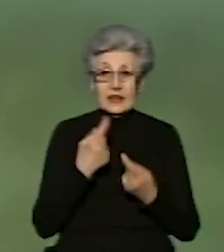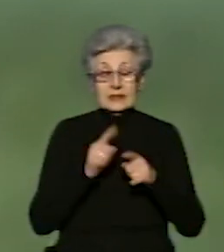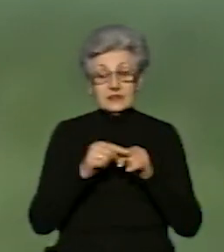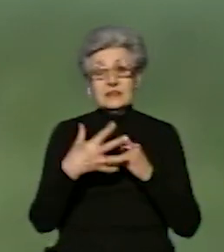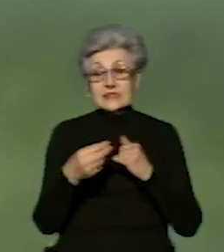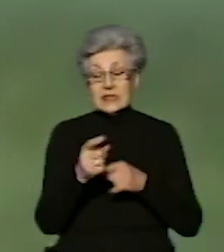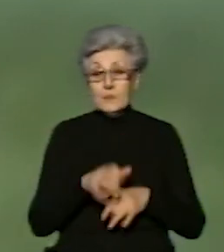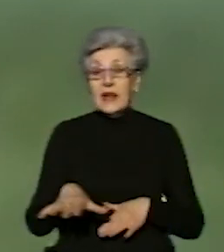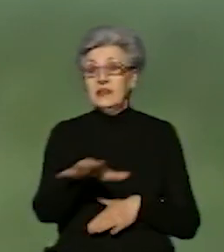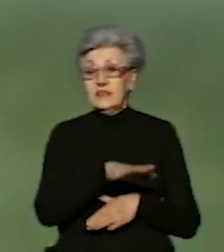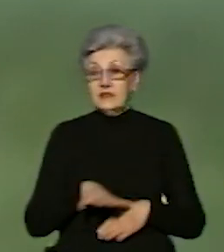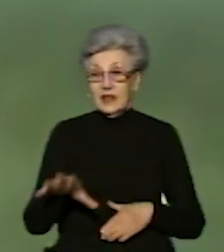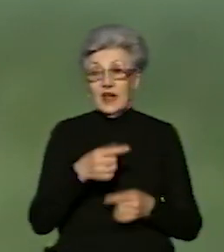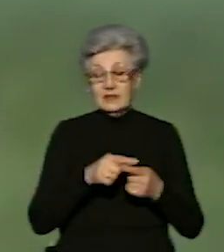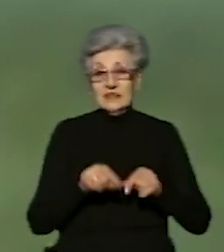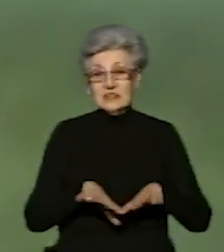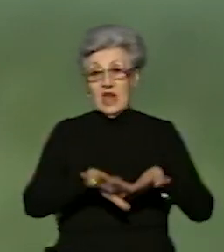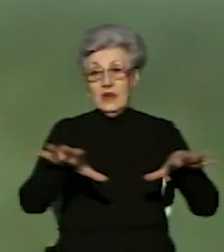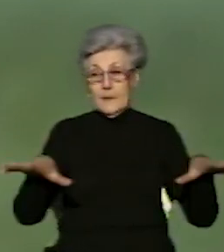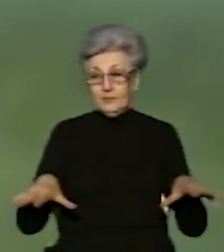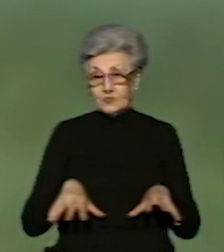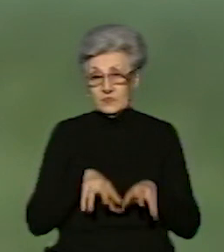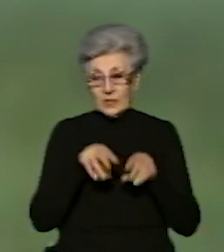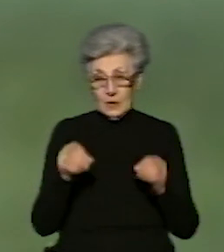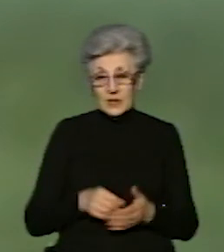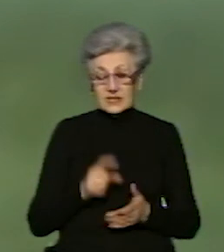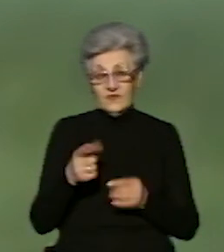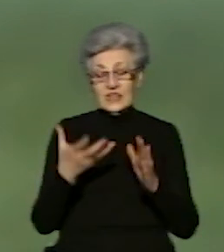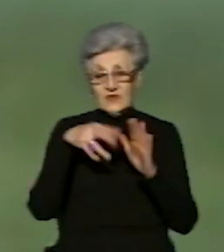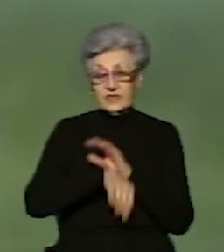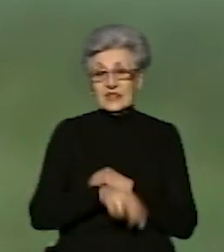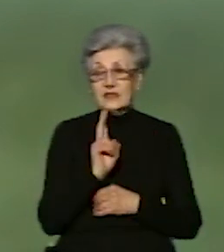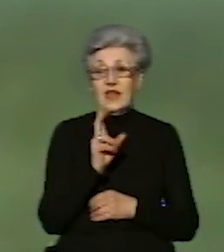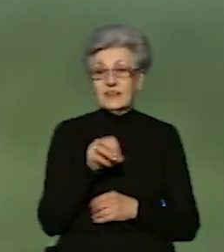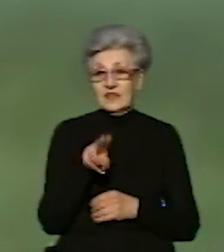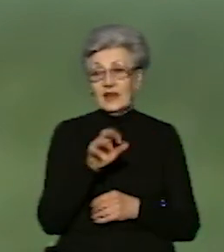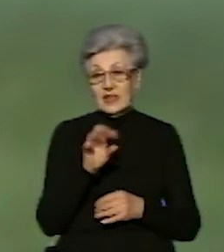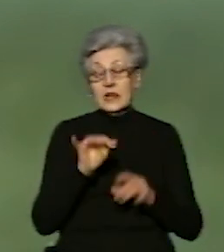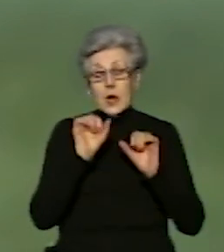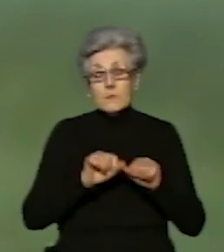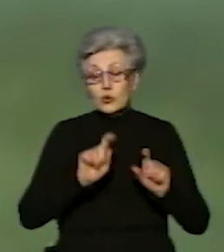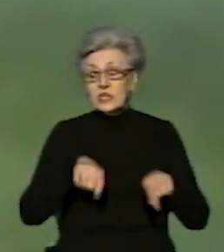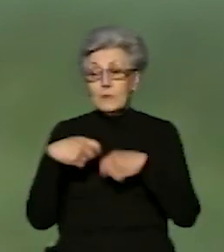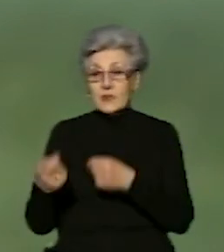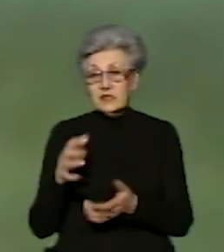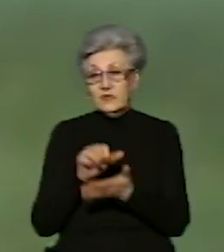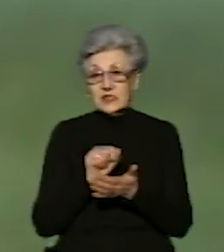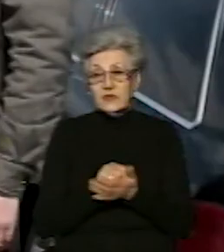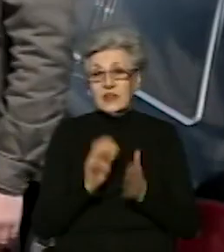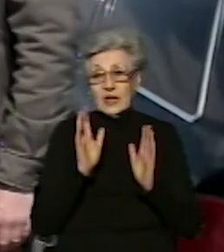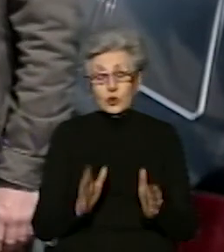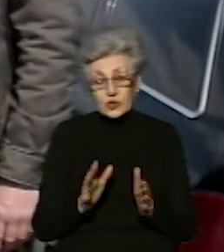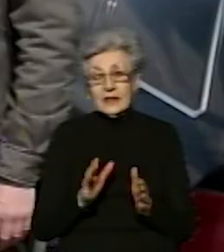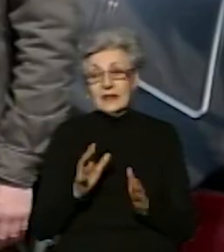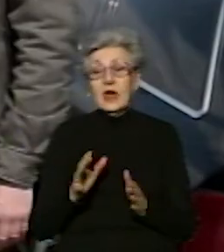цей масив, він не внесений в кадастр. Можна передавати в оренду лише суб'єкт цивільних правовідносин.